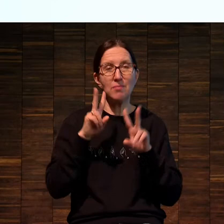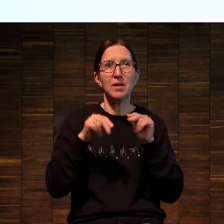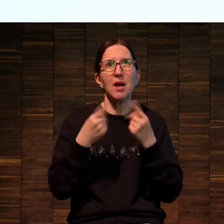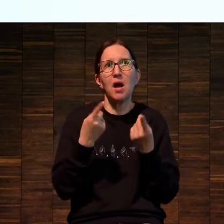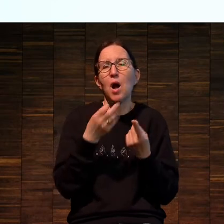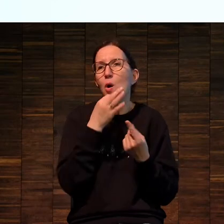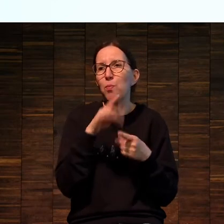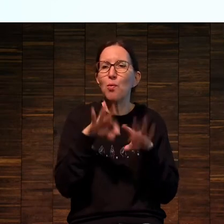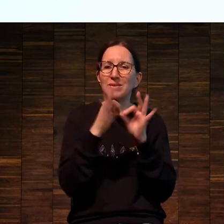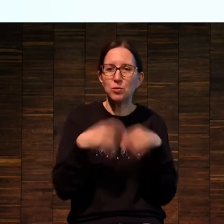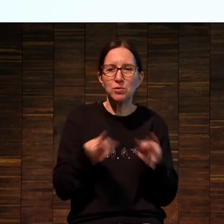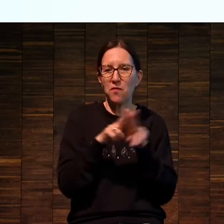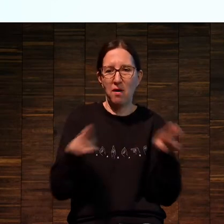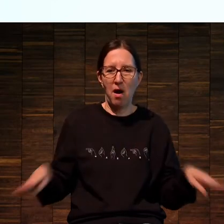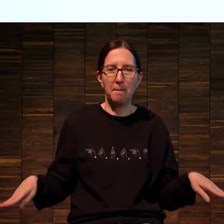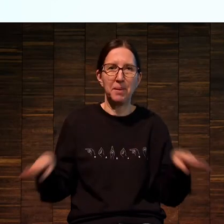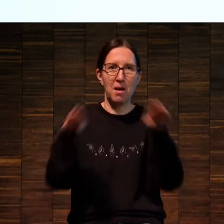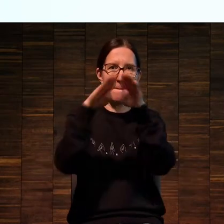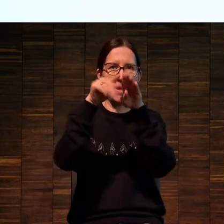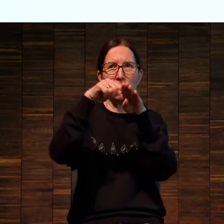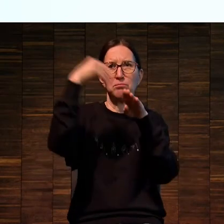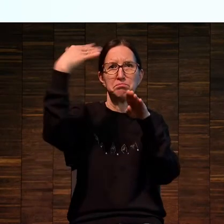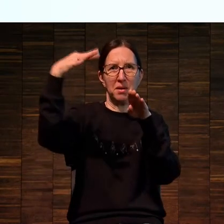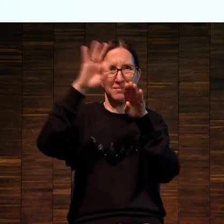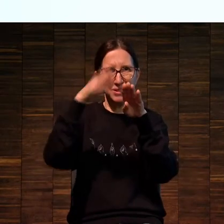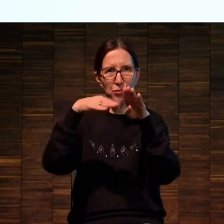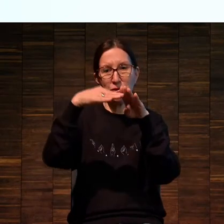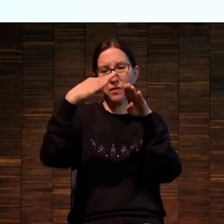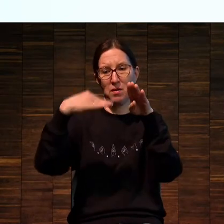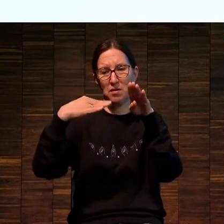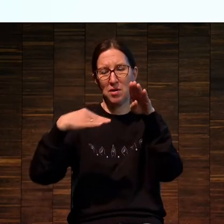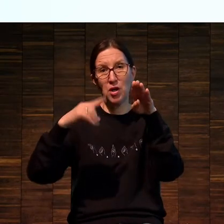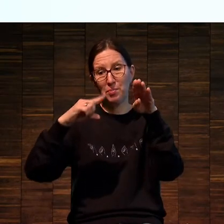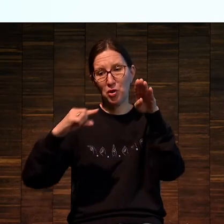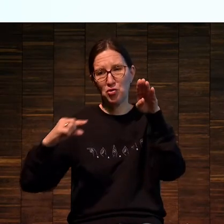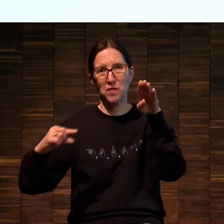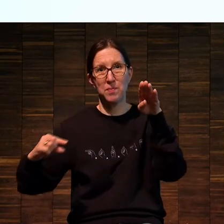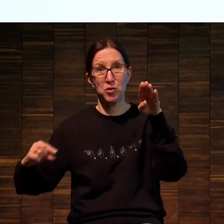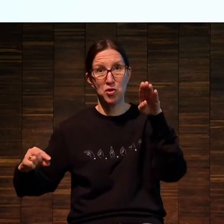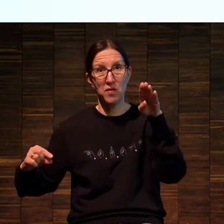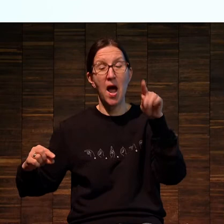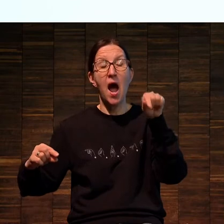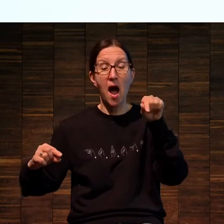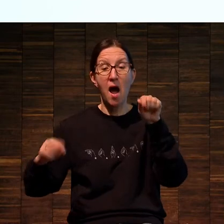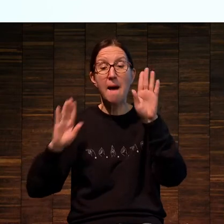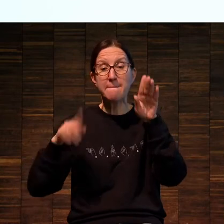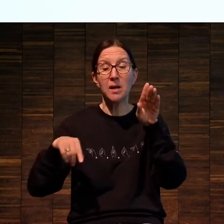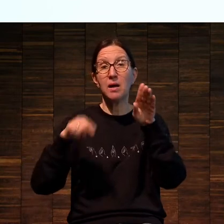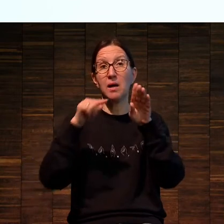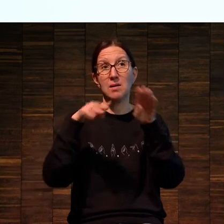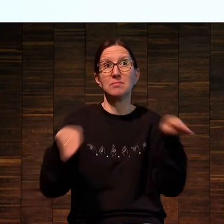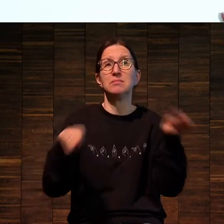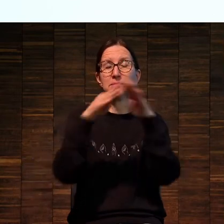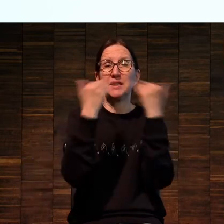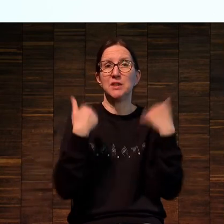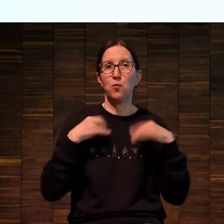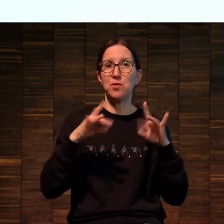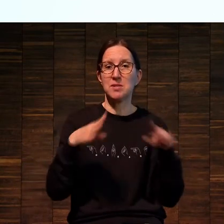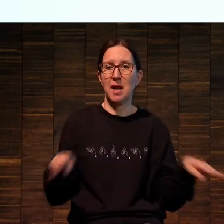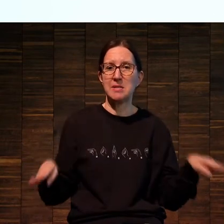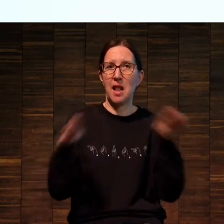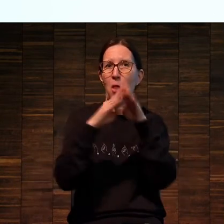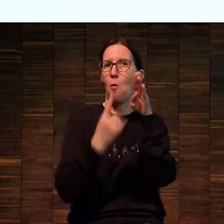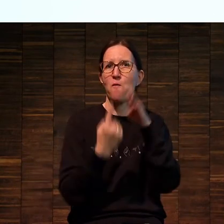больше, гораздо шире, и вот то, что там происходит, вот это интересно. Потому что если мы, ну как бы